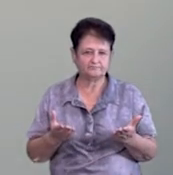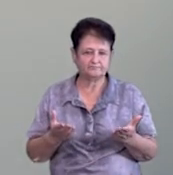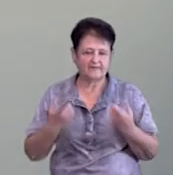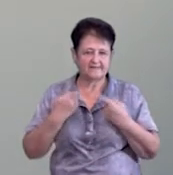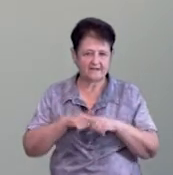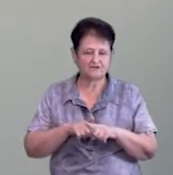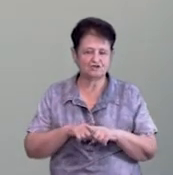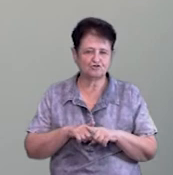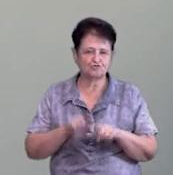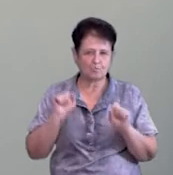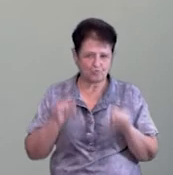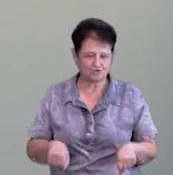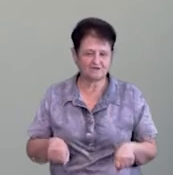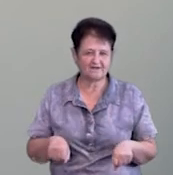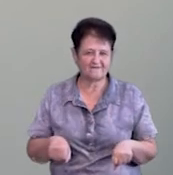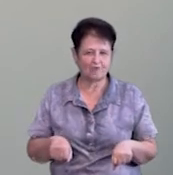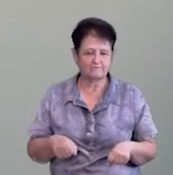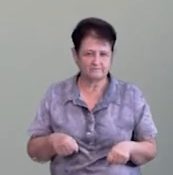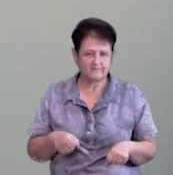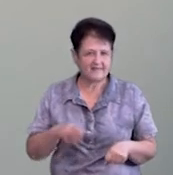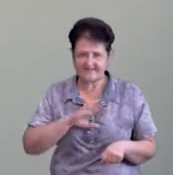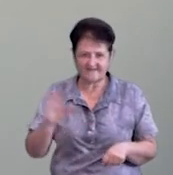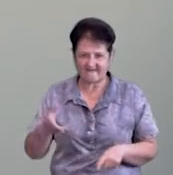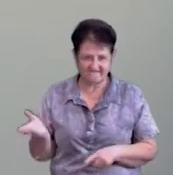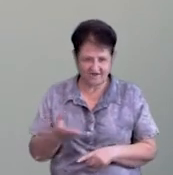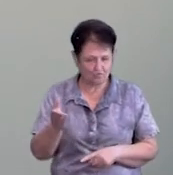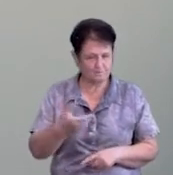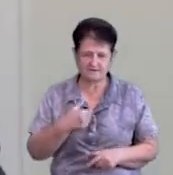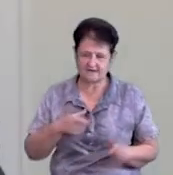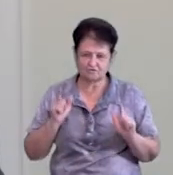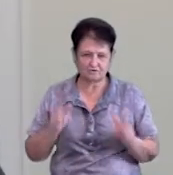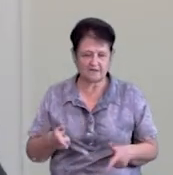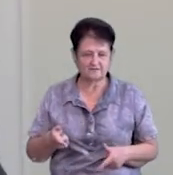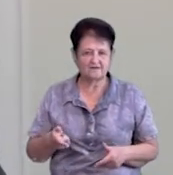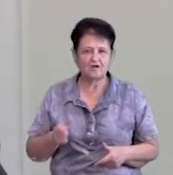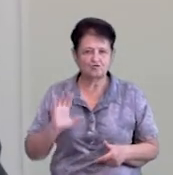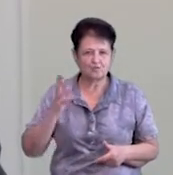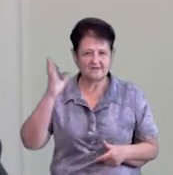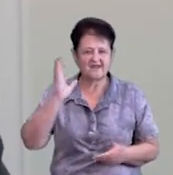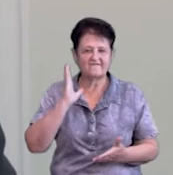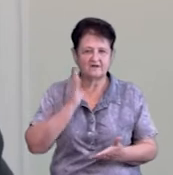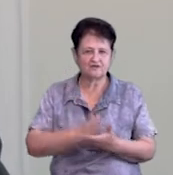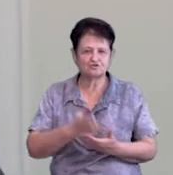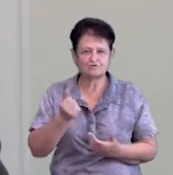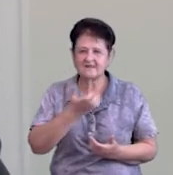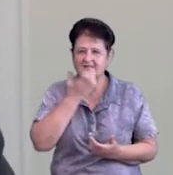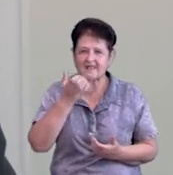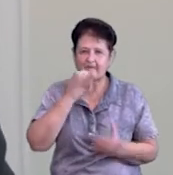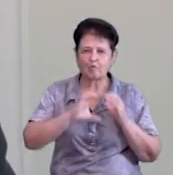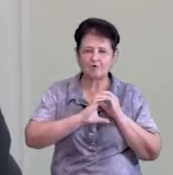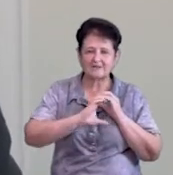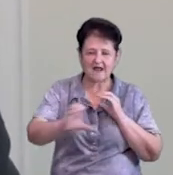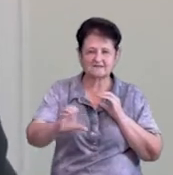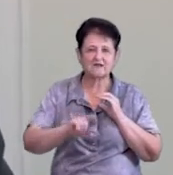технічно можливо обійтися без видавання, я завжди тільки за. Часто і густо дерева ростуть на теплотрасах. До